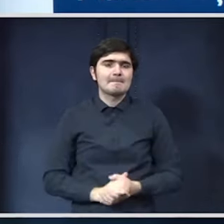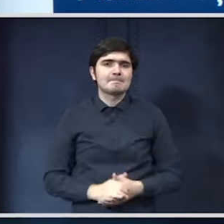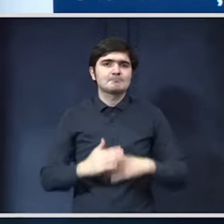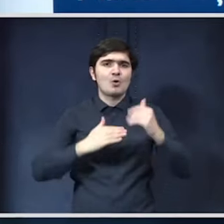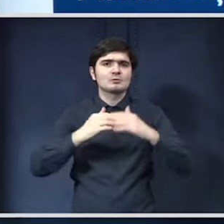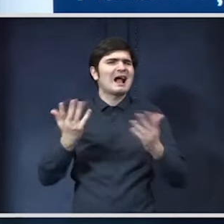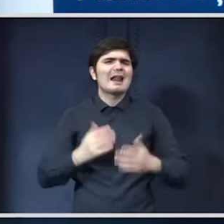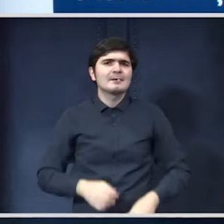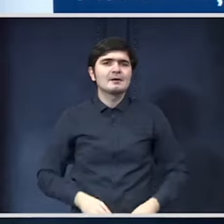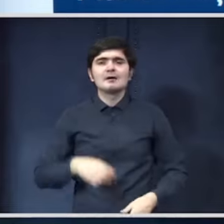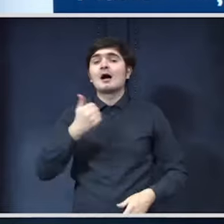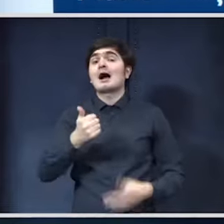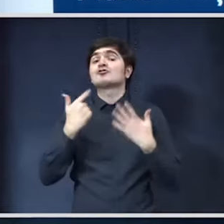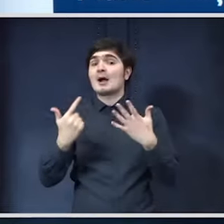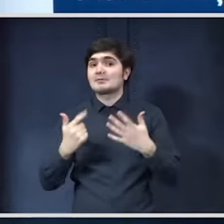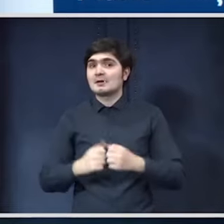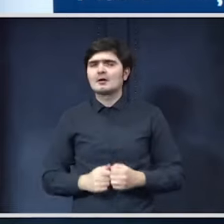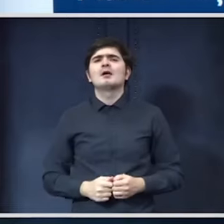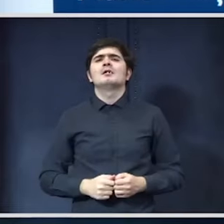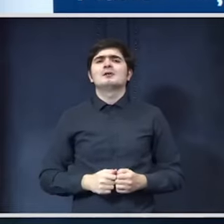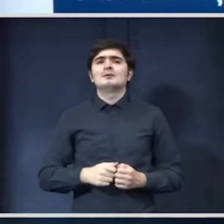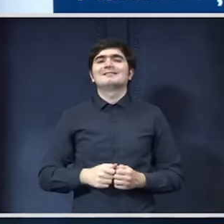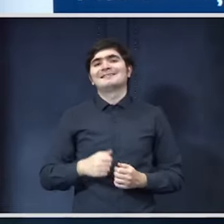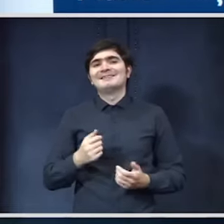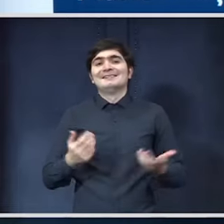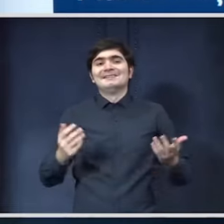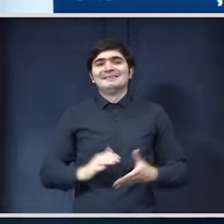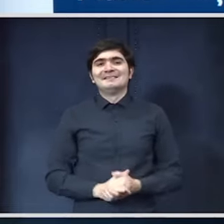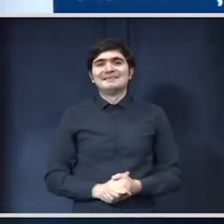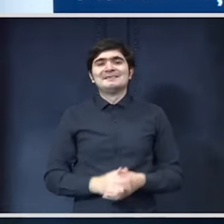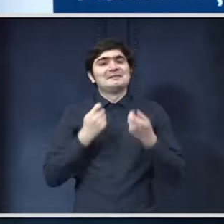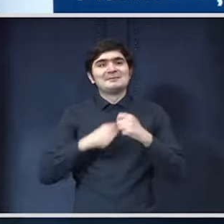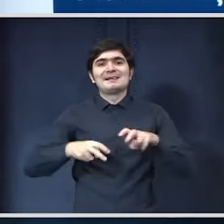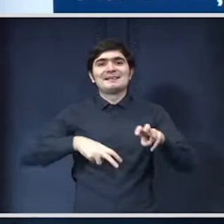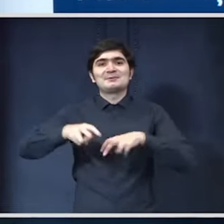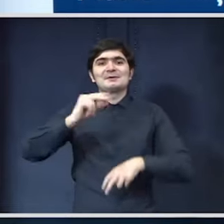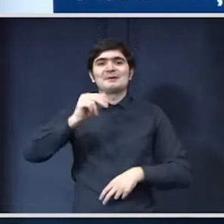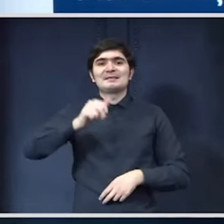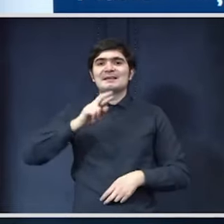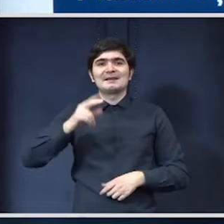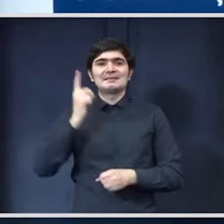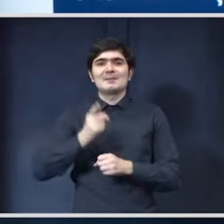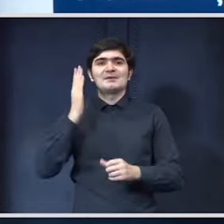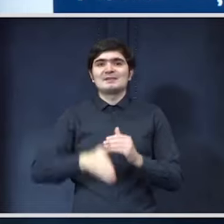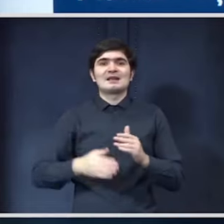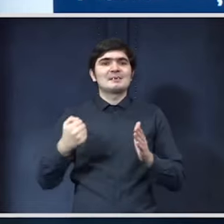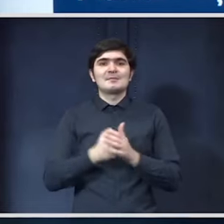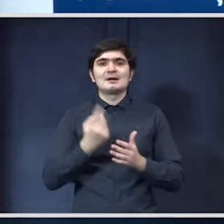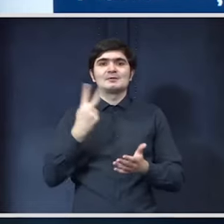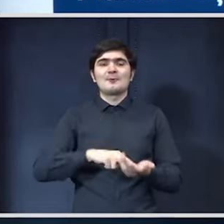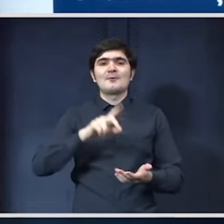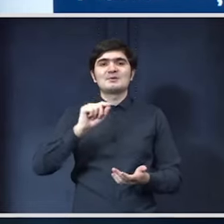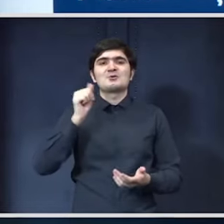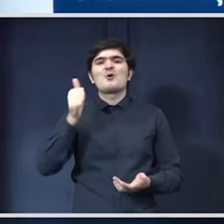Care dintre ele? A7 A7 dacă toate autostrasele din PNRR trebuie finalizate până în 2026